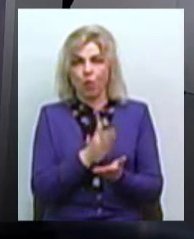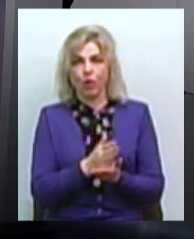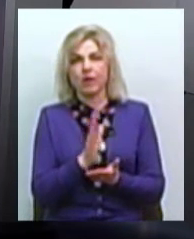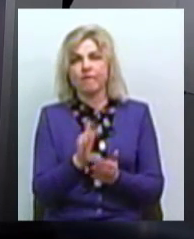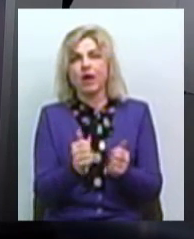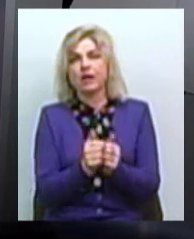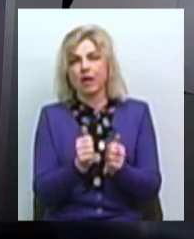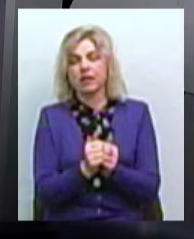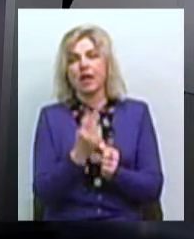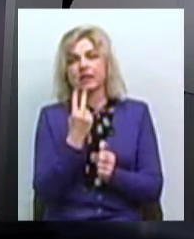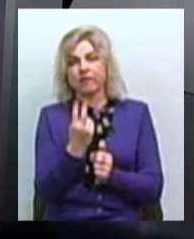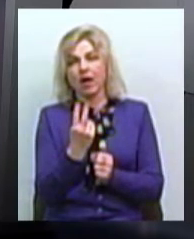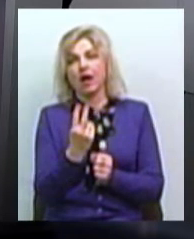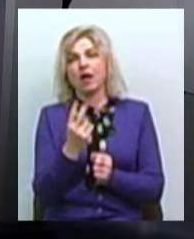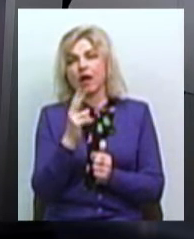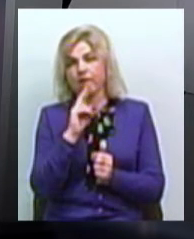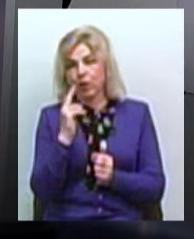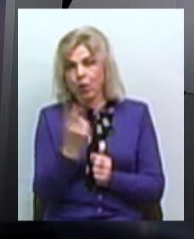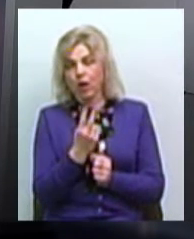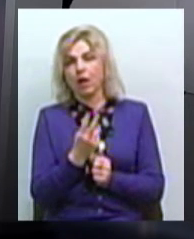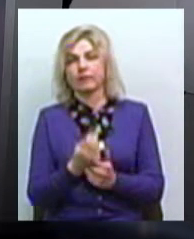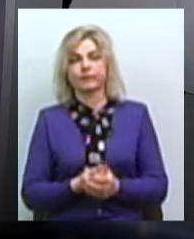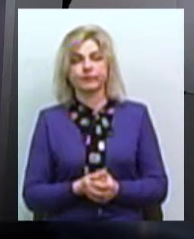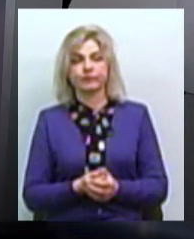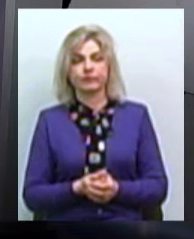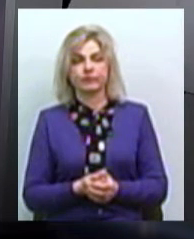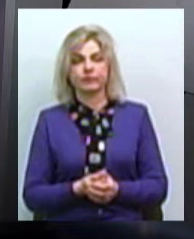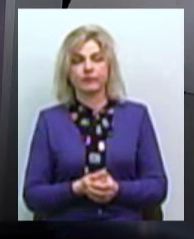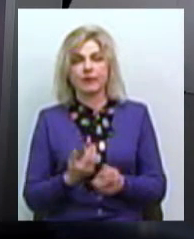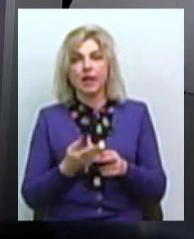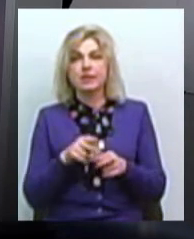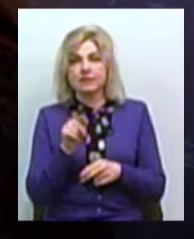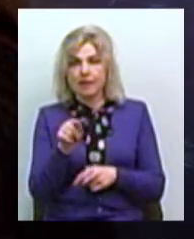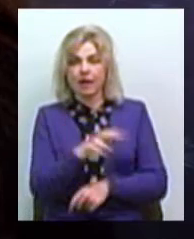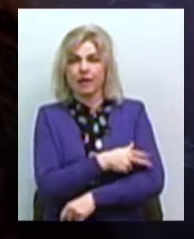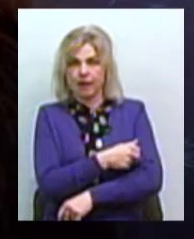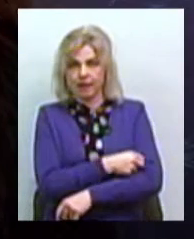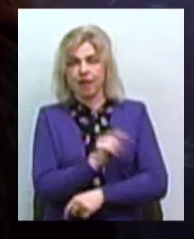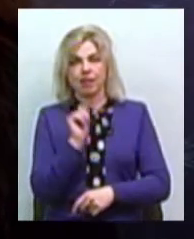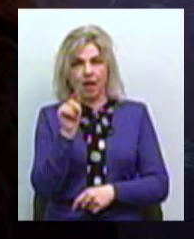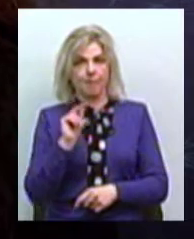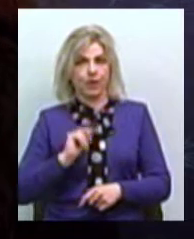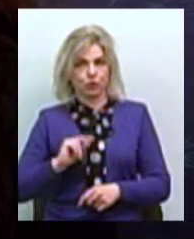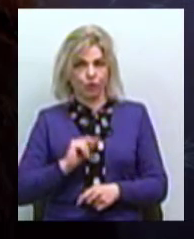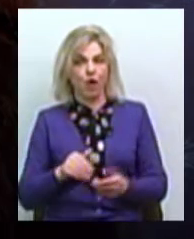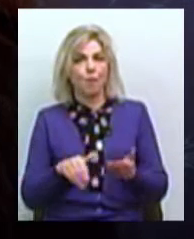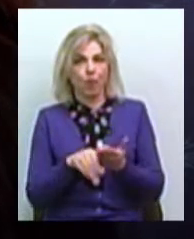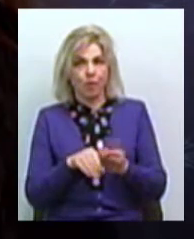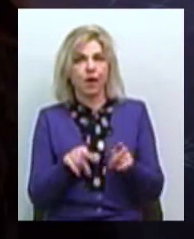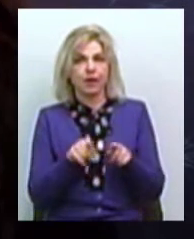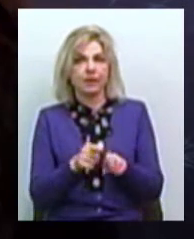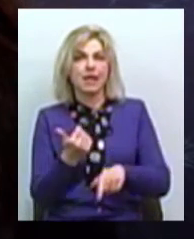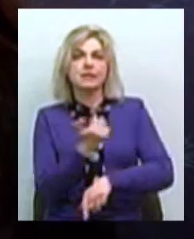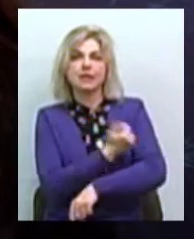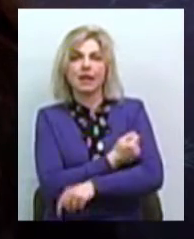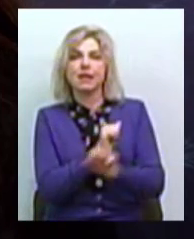біля 2 чи 2,5 років, можу помилятися, і ця клініка там працювала і допомагала так само в стерилізації, тобто ви